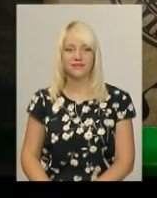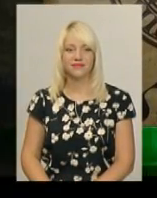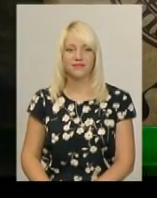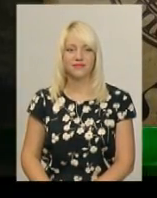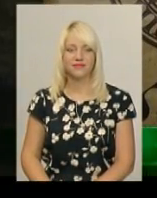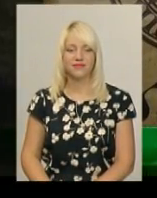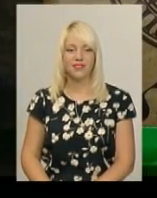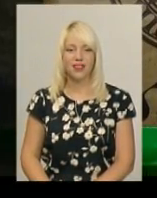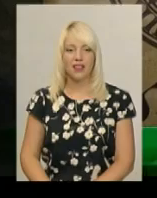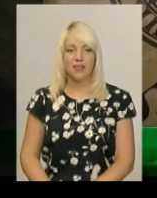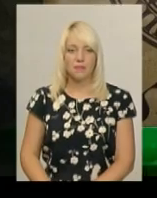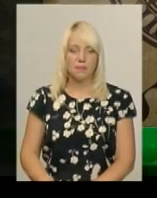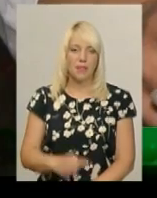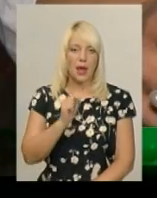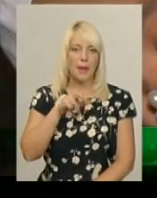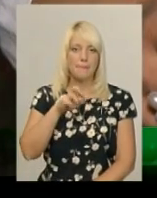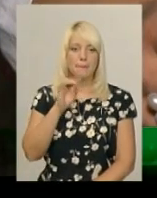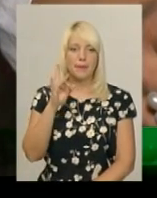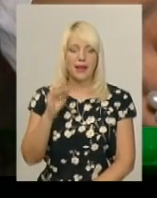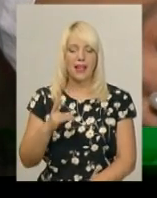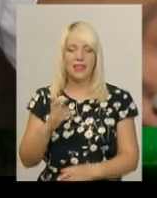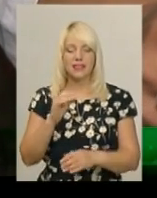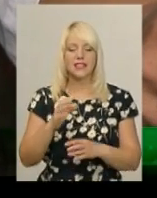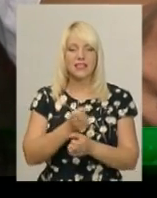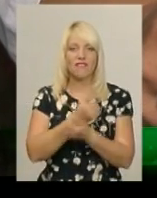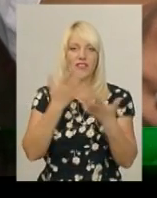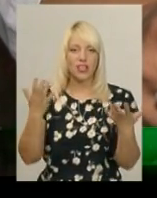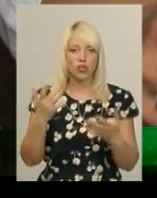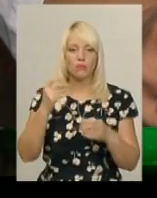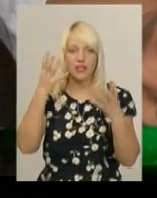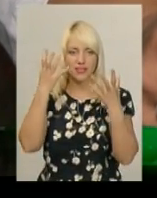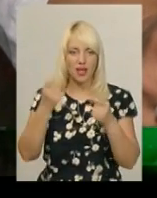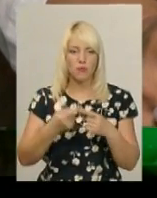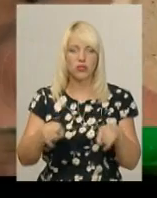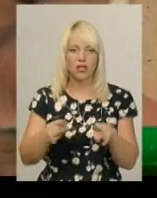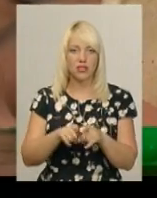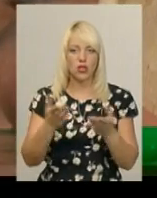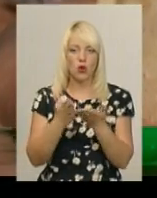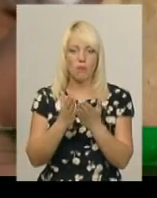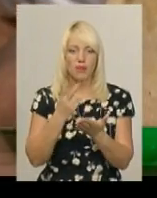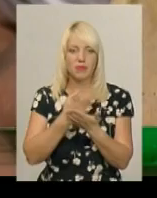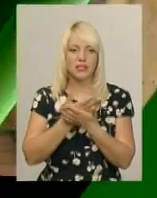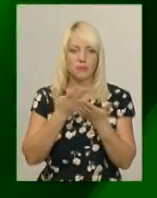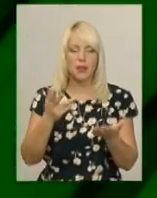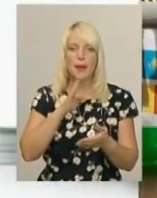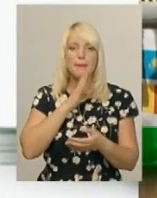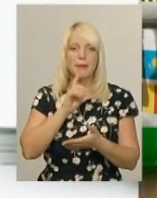«Омбре над світлом і темрєвою» – історичний роман з такою назвою презентувала в обласному центрі письменниця Лора Підгірна.